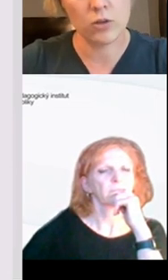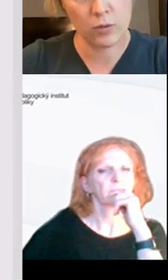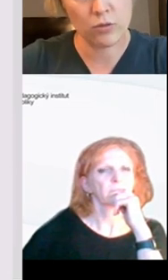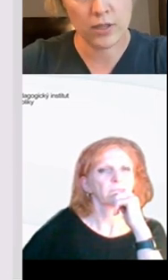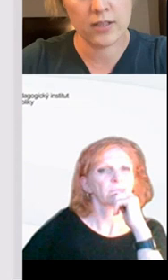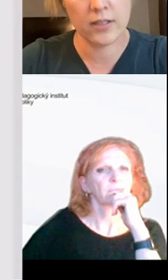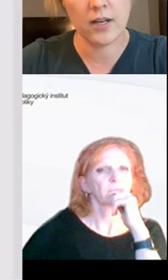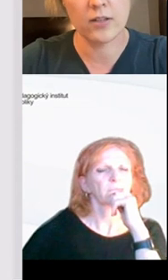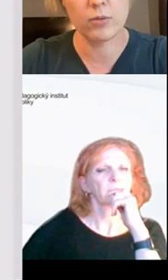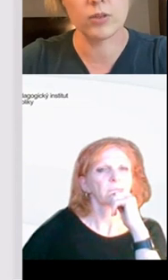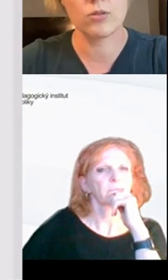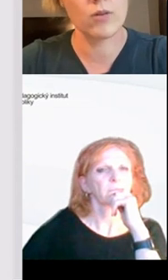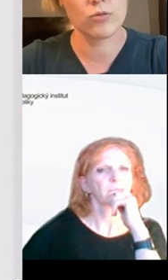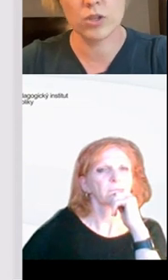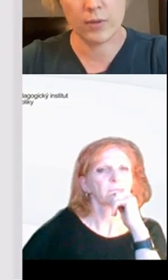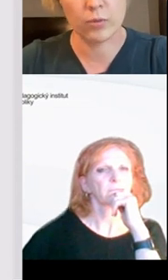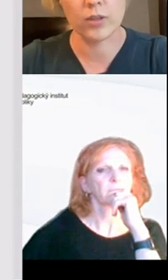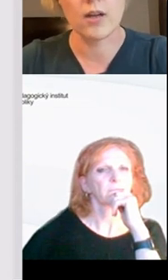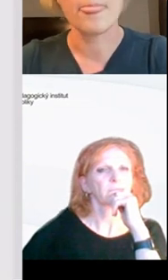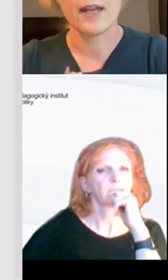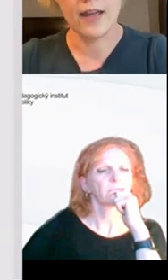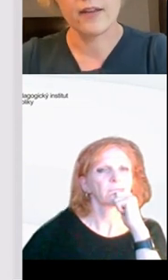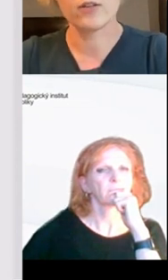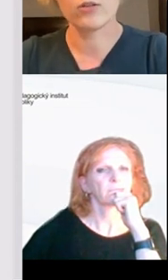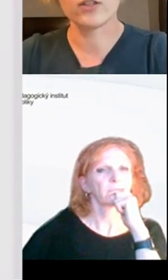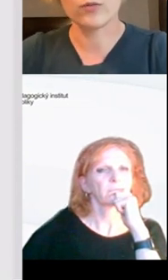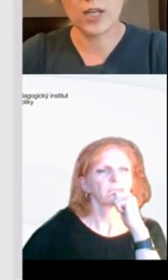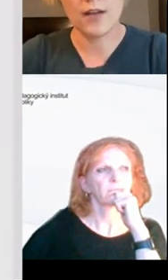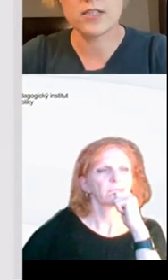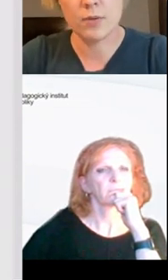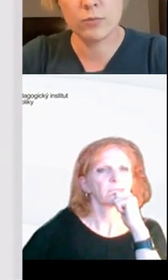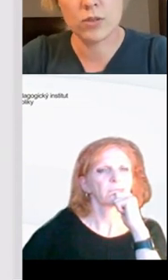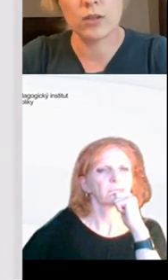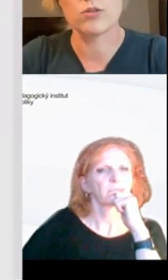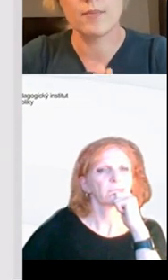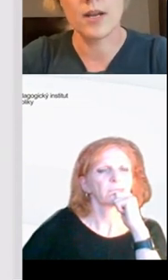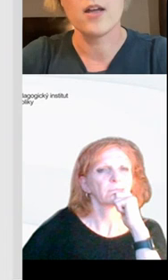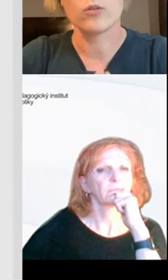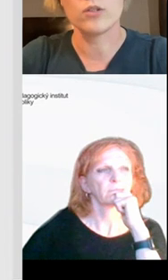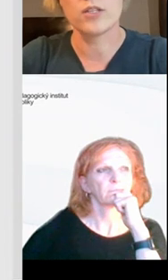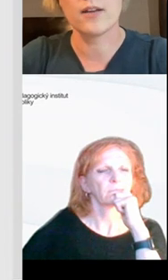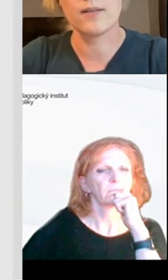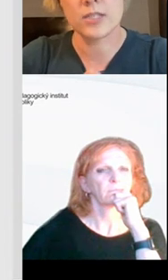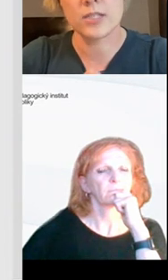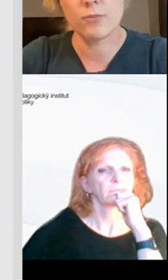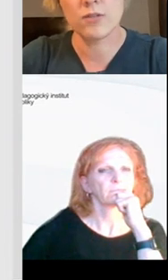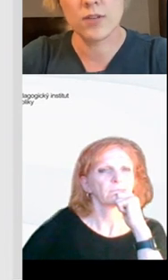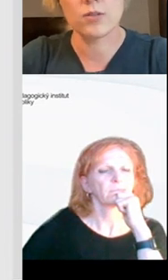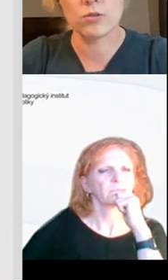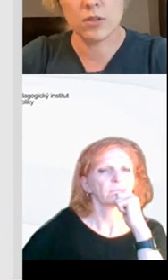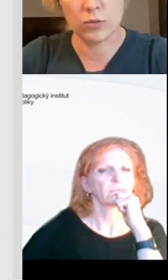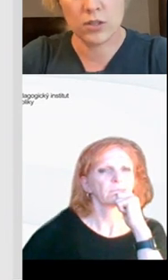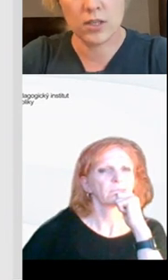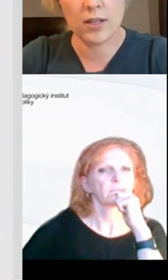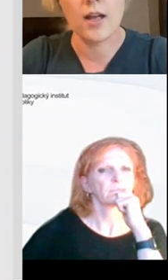splní, tak za odměnu dostane digitální robotickou hračku, třeba robota. Ne, je to vzdělávací pomůcka. To znamená, to dítě přesně